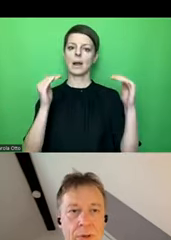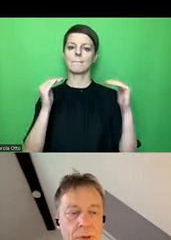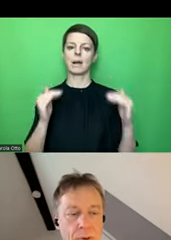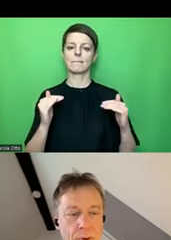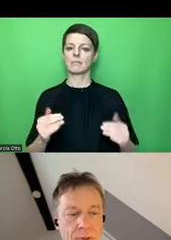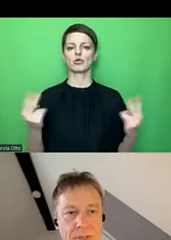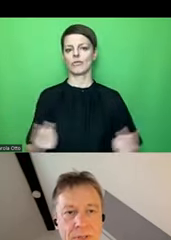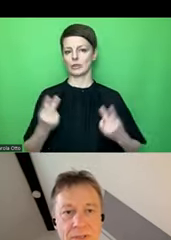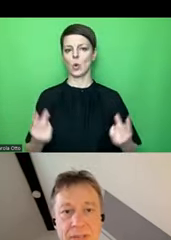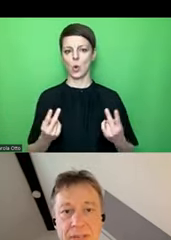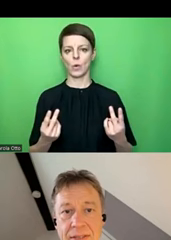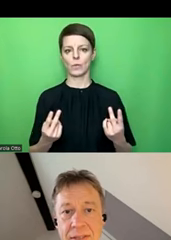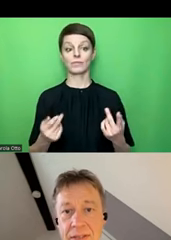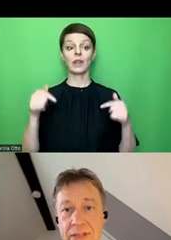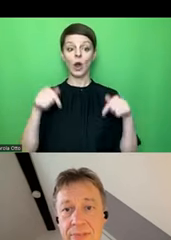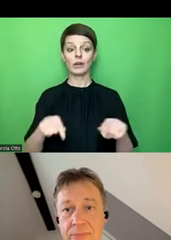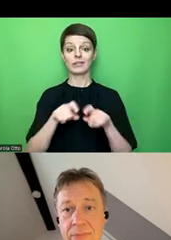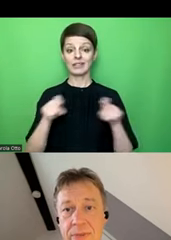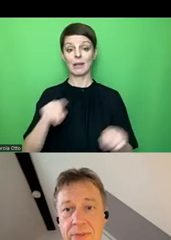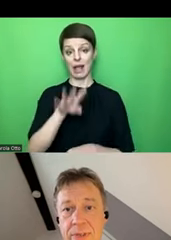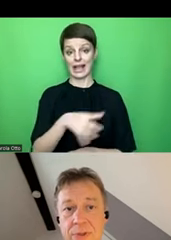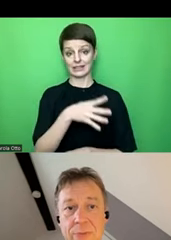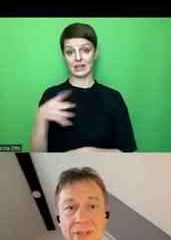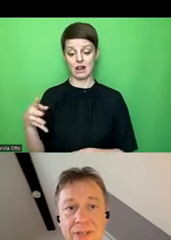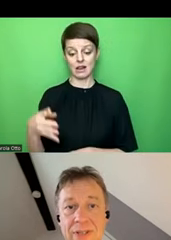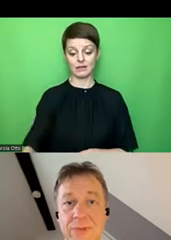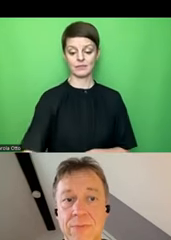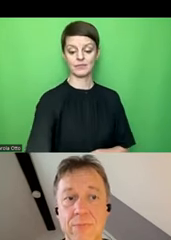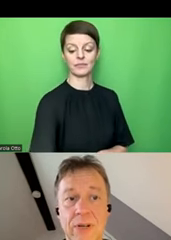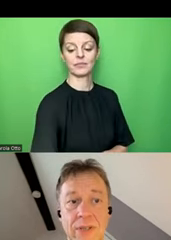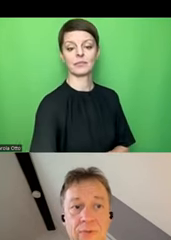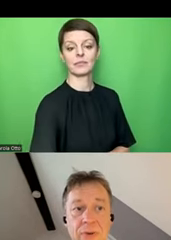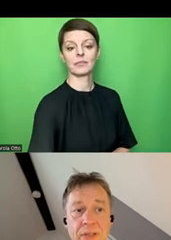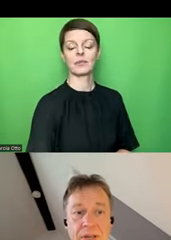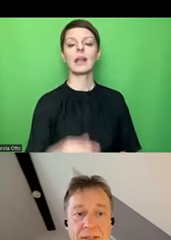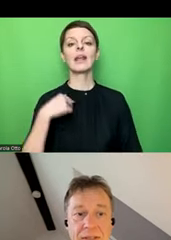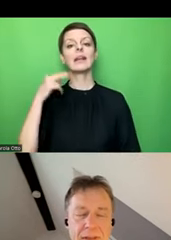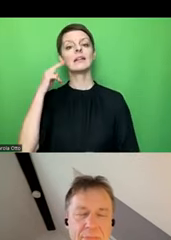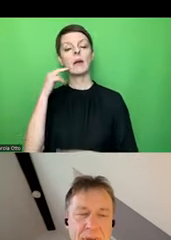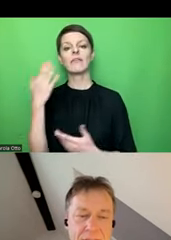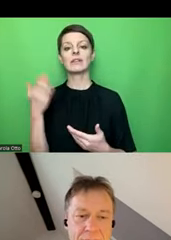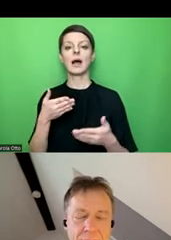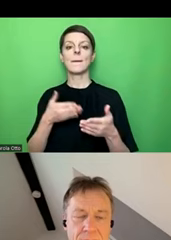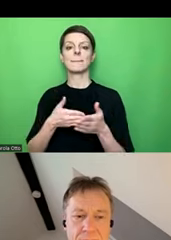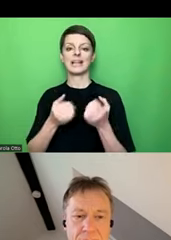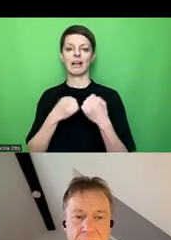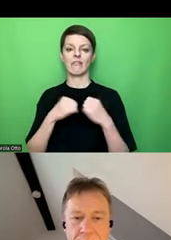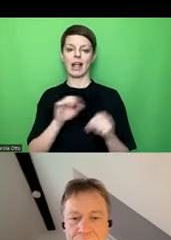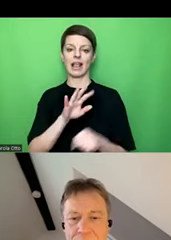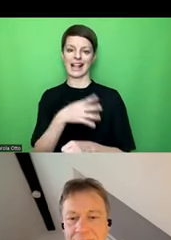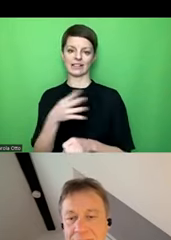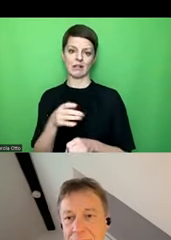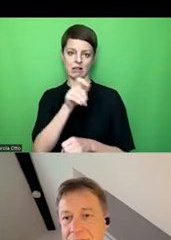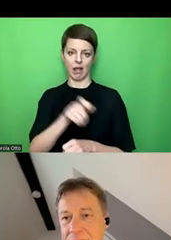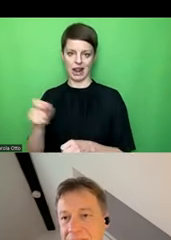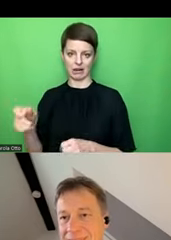durch. Heute ist Excel dran. Ich habe das mal genannt, barrierefreie Excel-Tabellen, aber wir